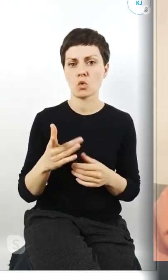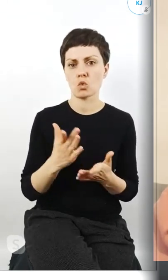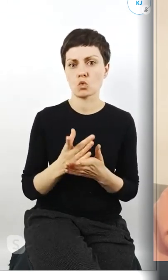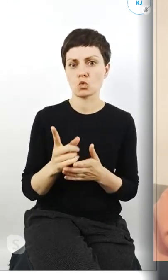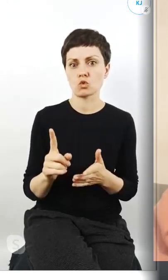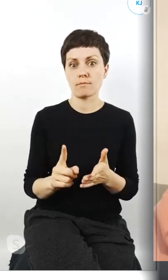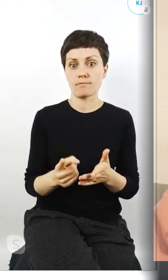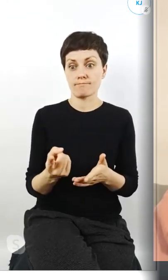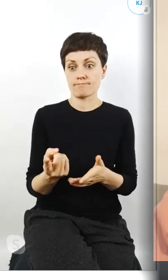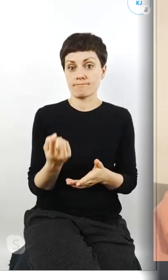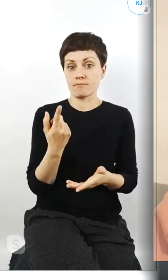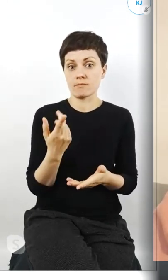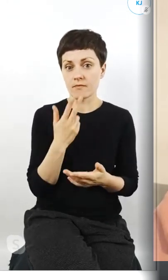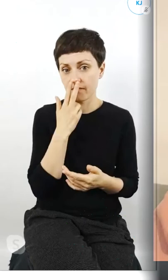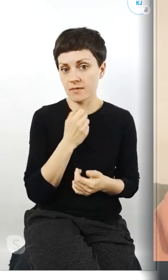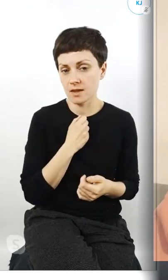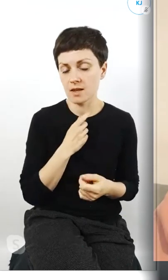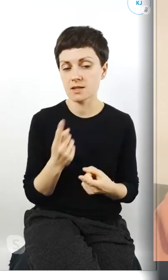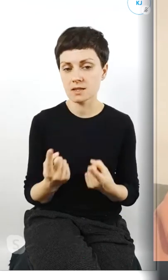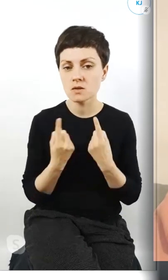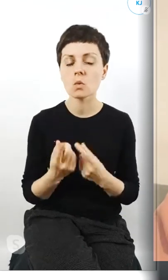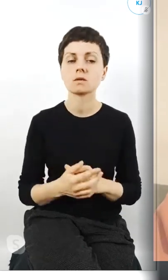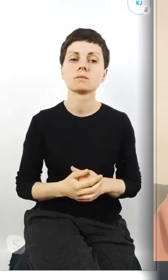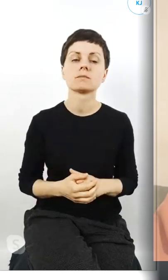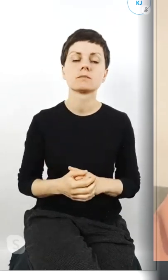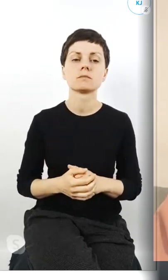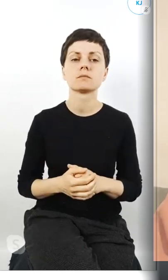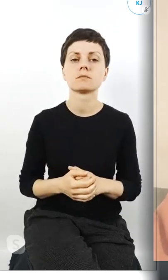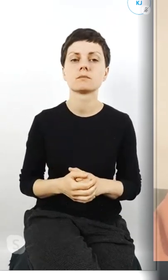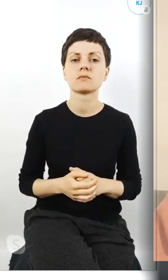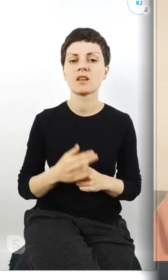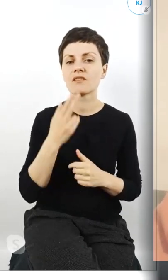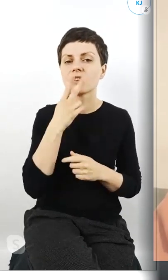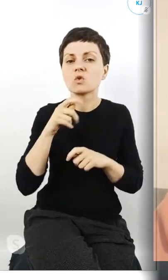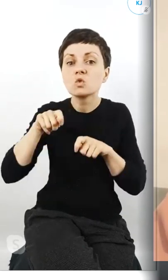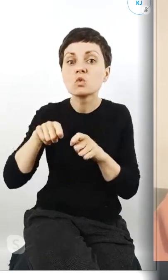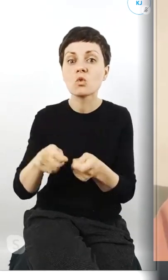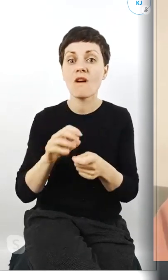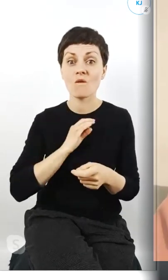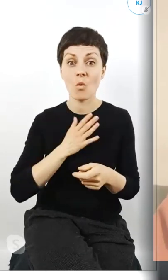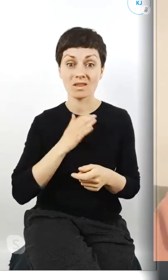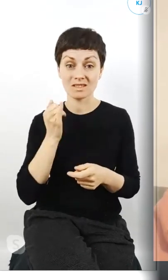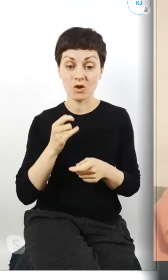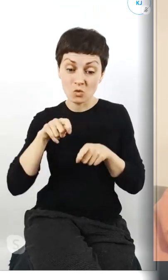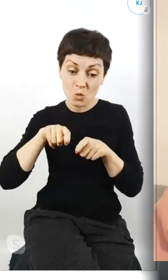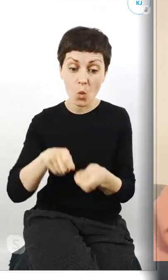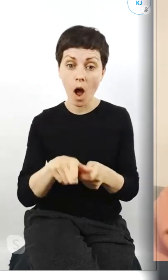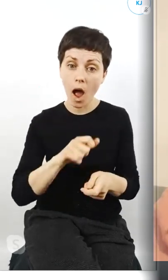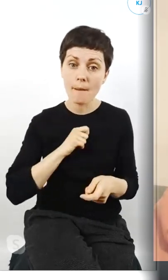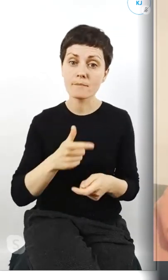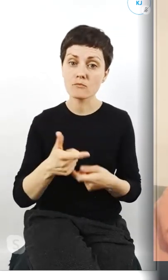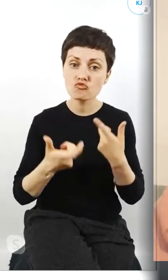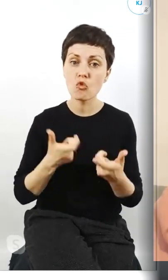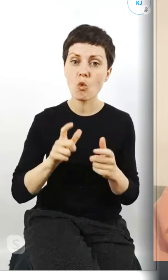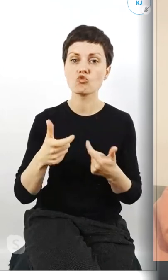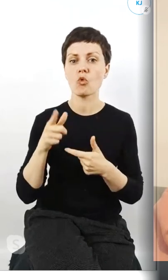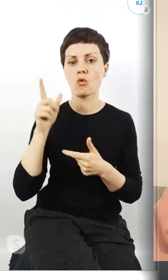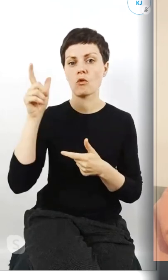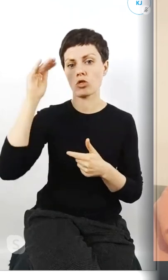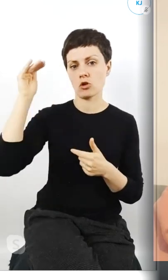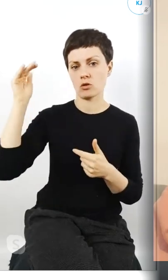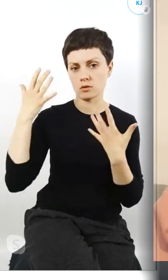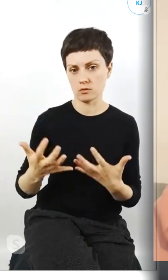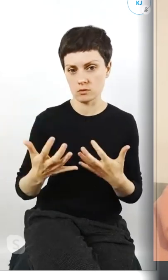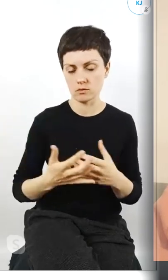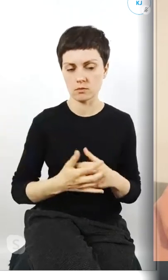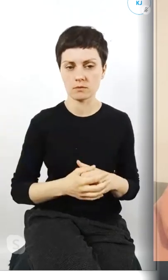właśnie sytuacja gdy widzimy zmuszanie własnego dziecka do podejmowania konkretnych kroków i mi się